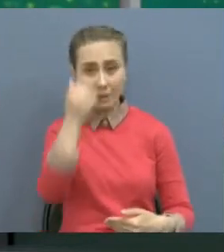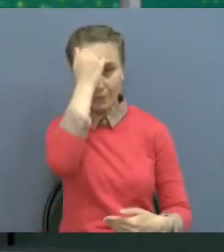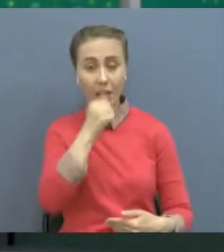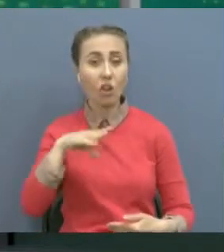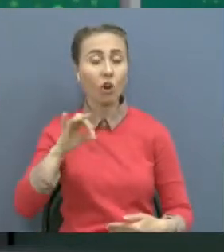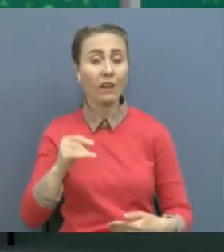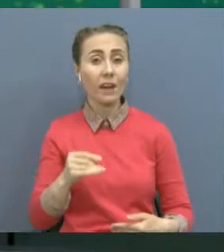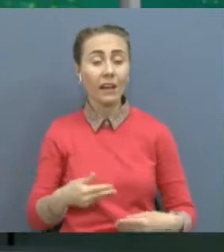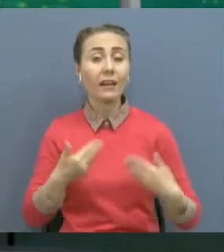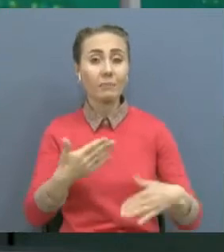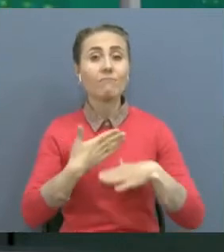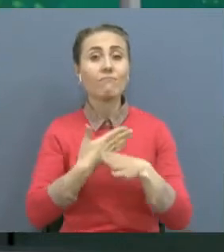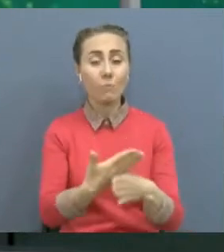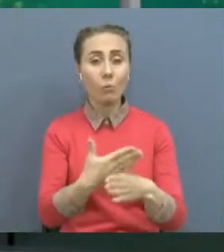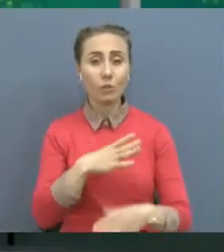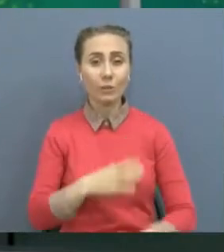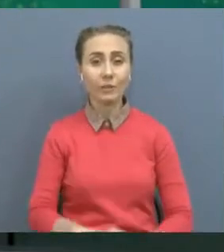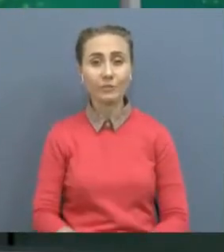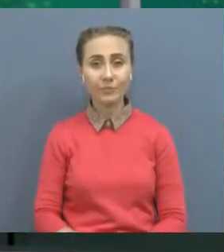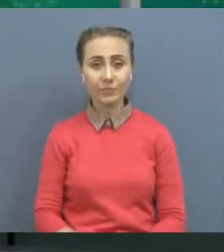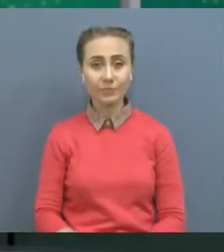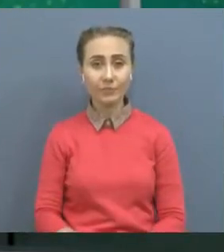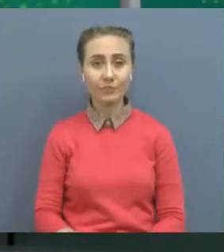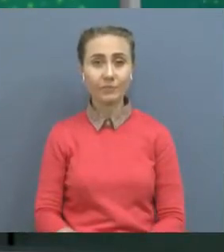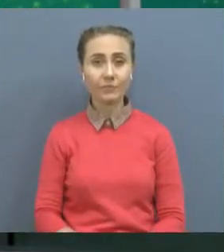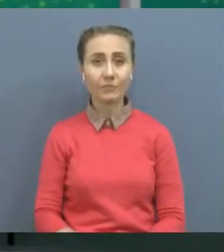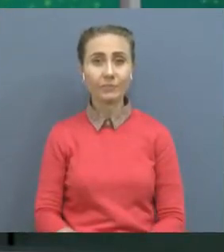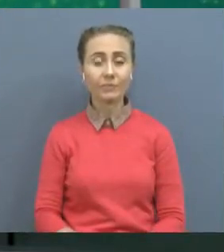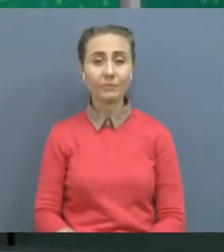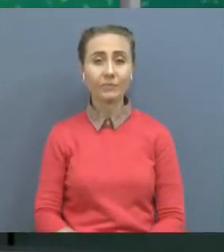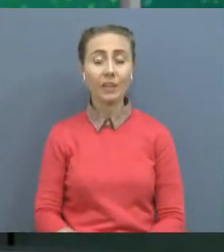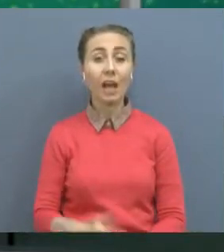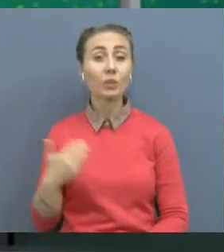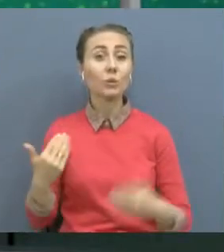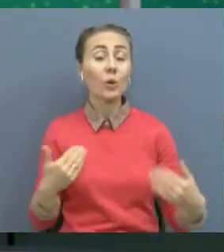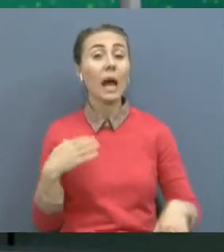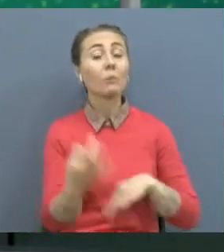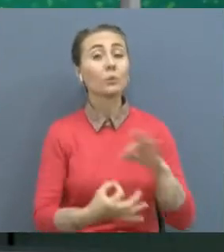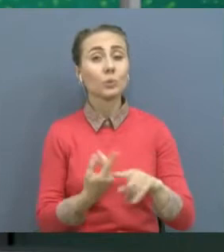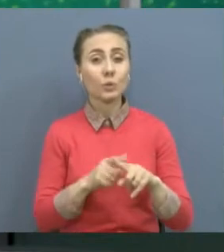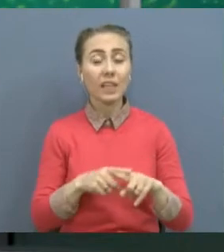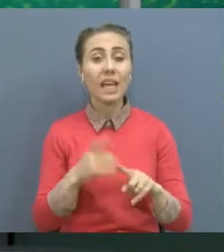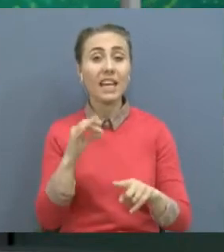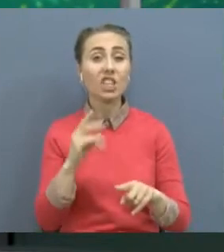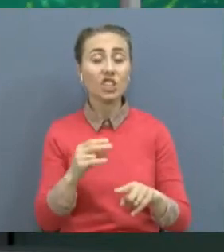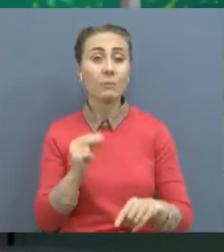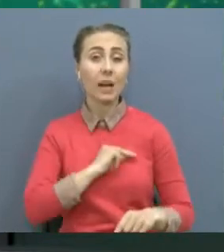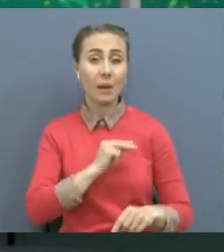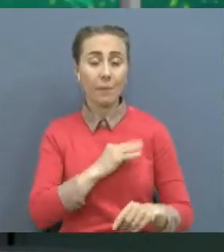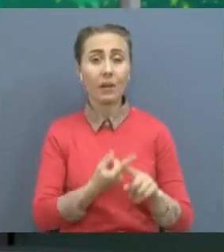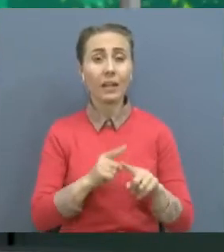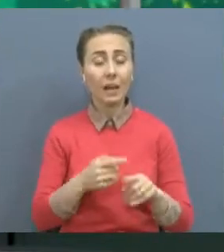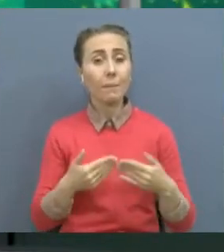басай айтты. Қабарымыз жалғастырамыз елімізде эпидемиологиялық жағдай тұрақталы ботыр. Сонғы